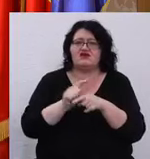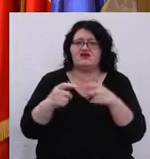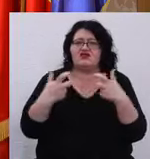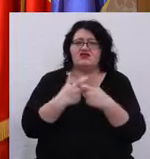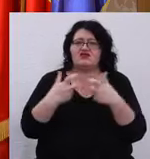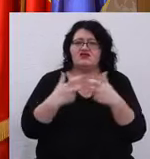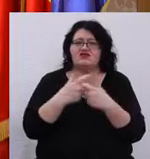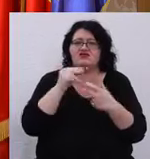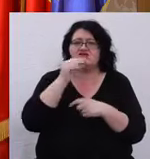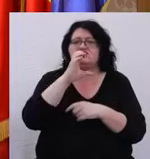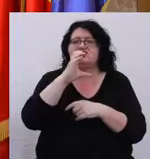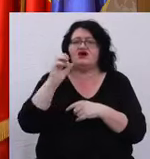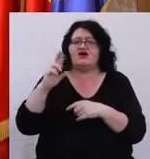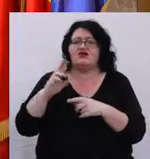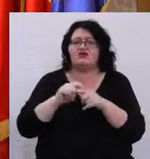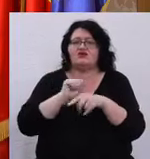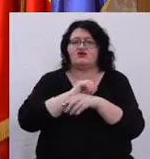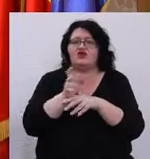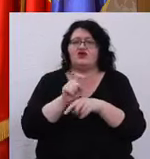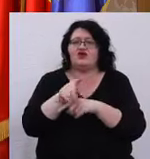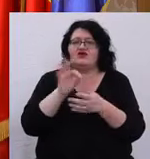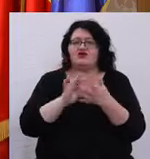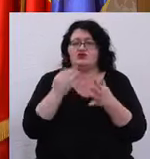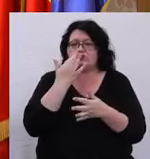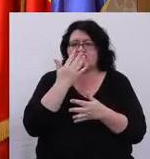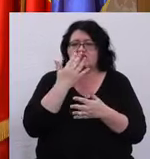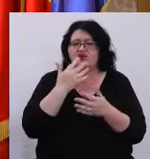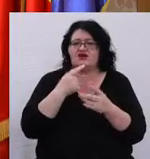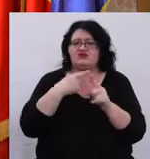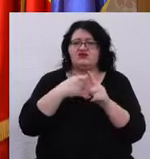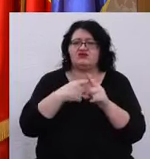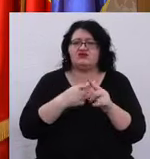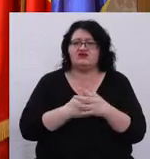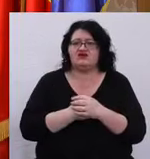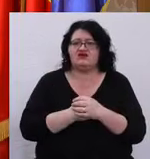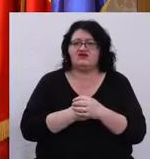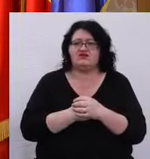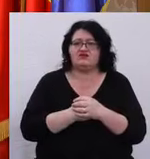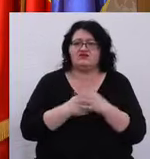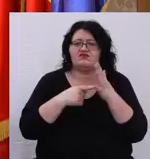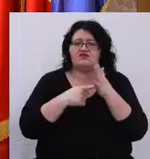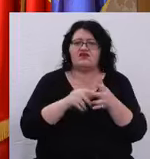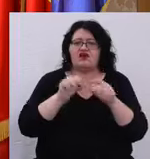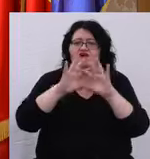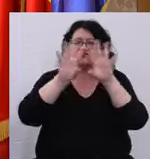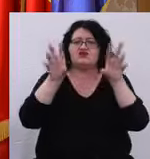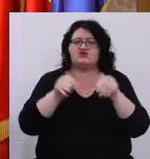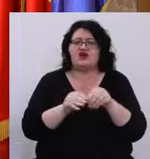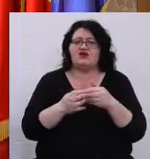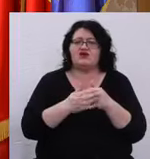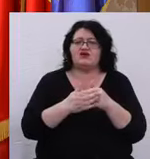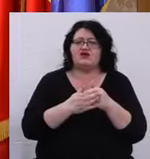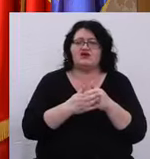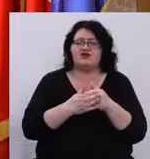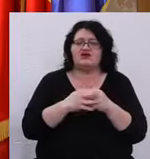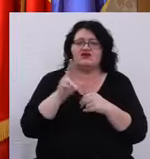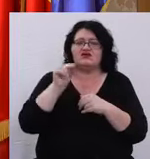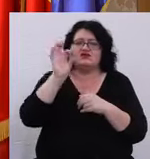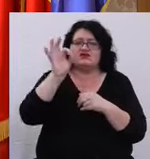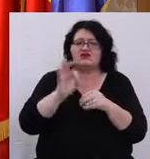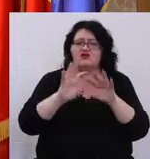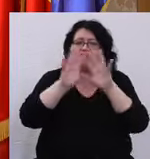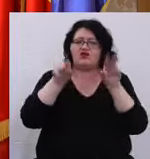testare PCR pentru pacienții suspecti de COVID-19 pozitiv. Asta însumează aproximativ o treime din